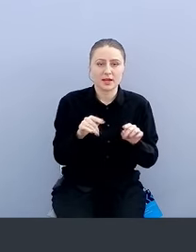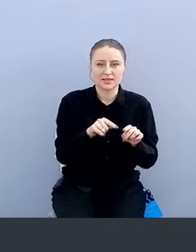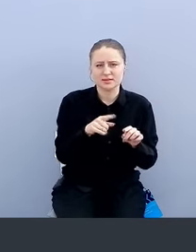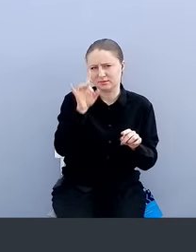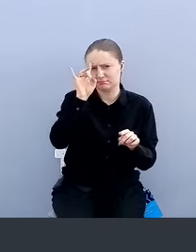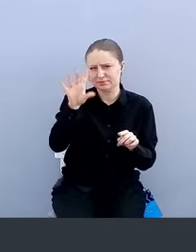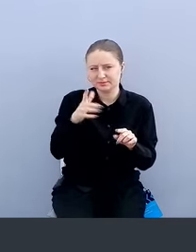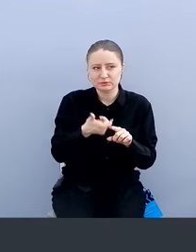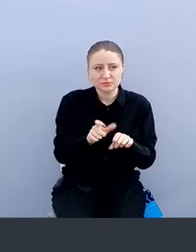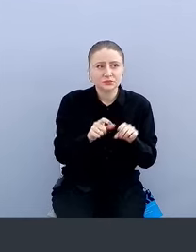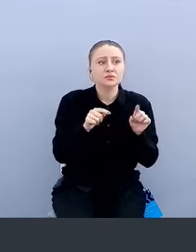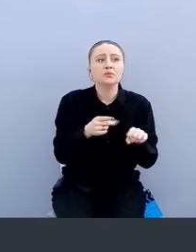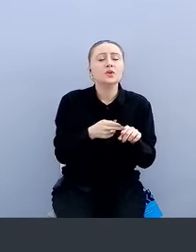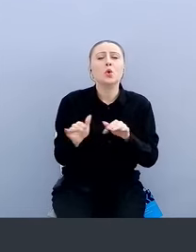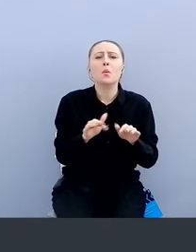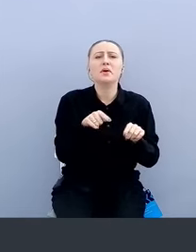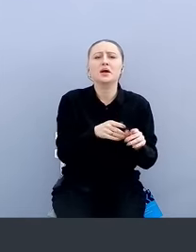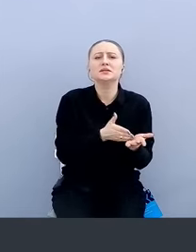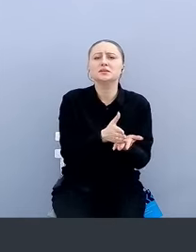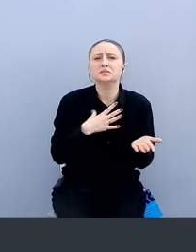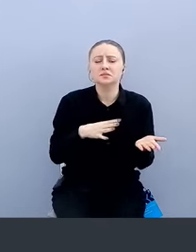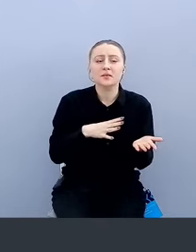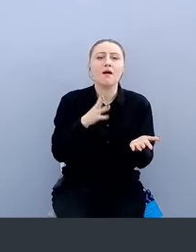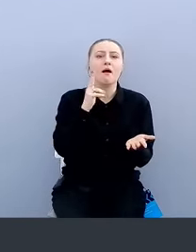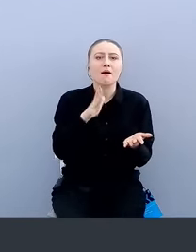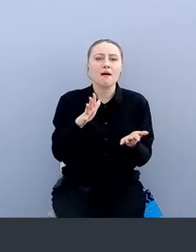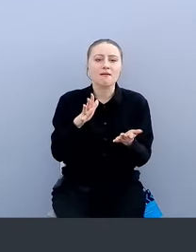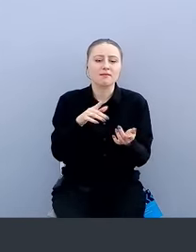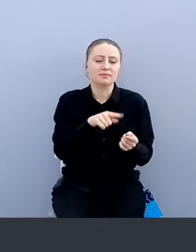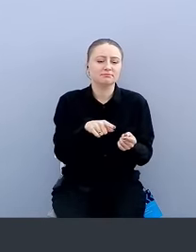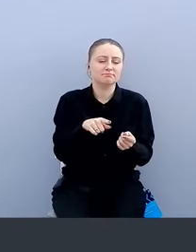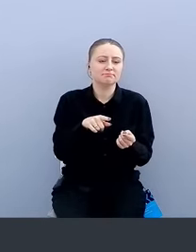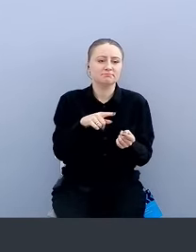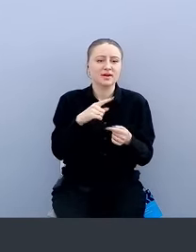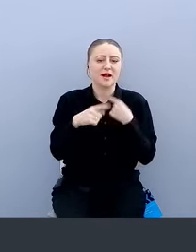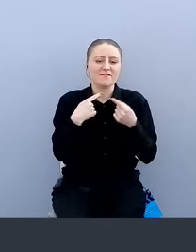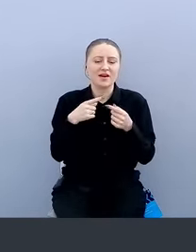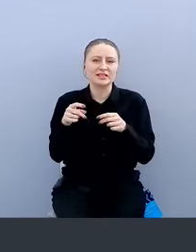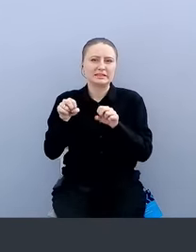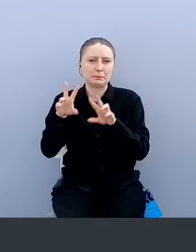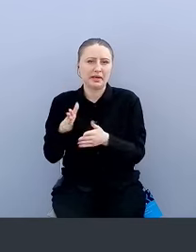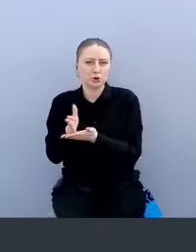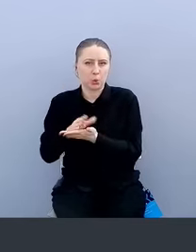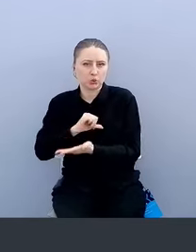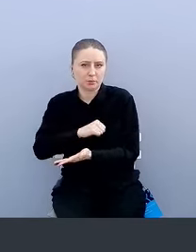Это операция, как говорят, спецслужб, предположительно